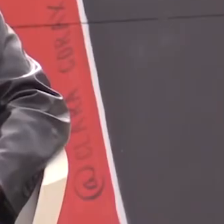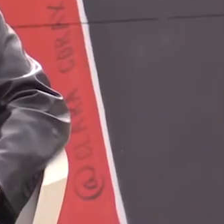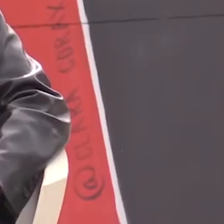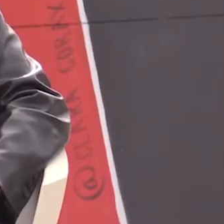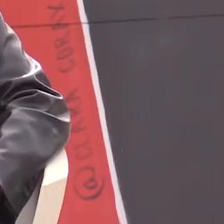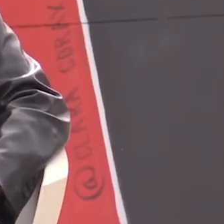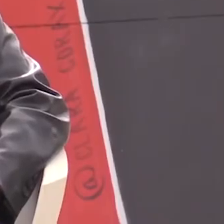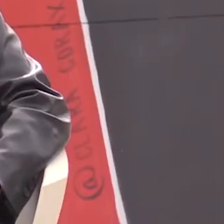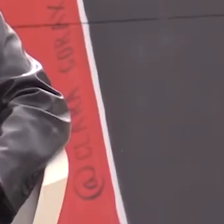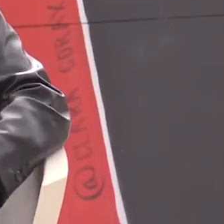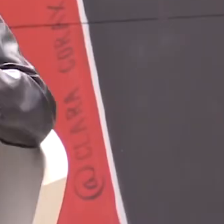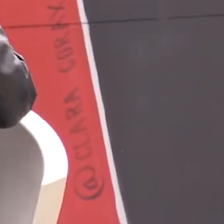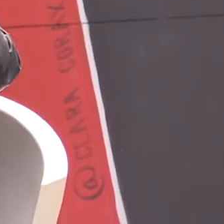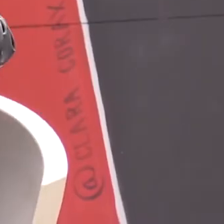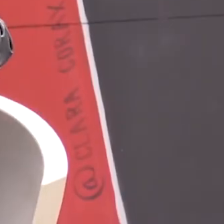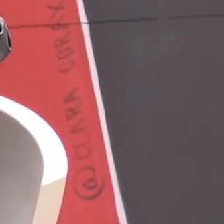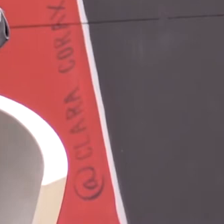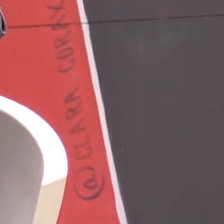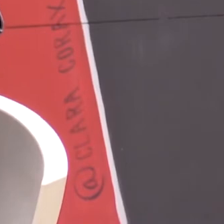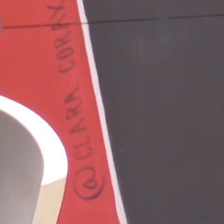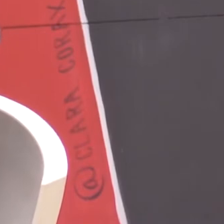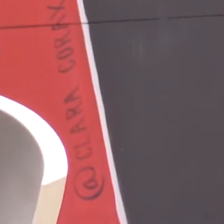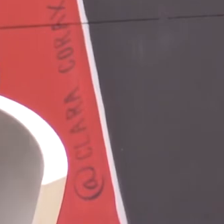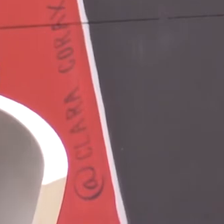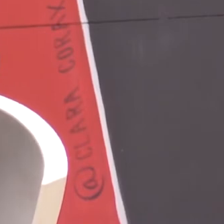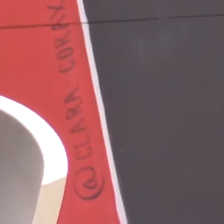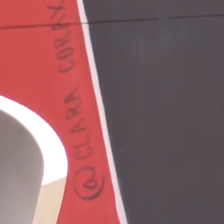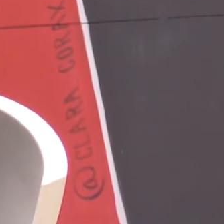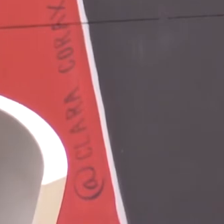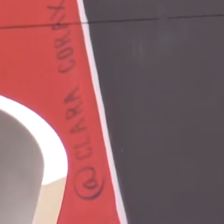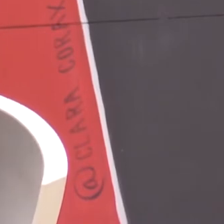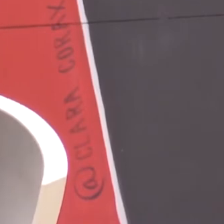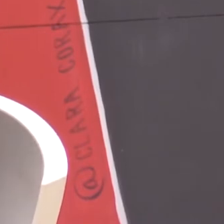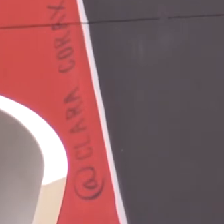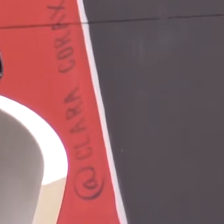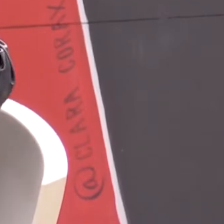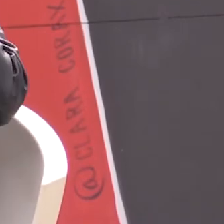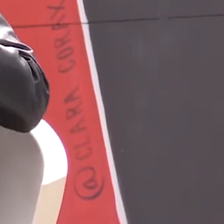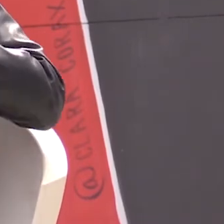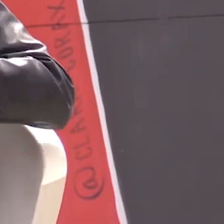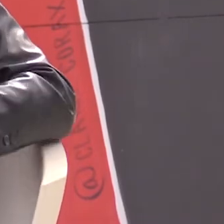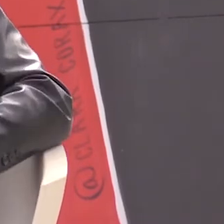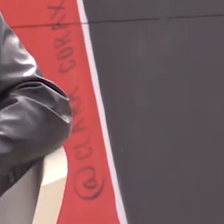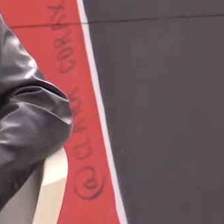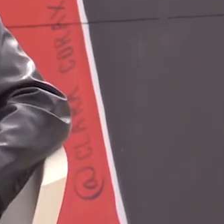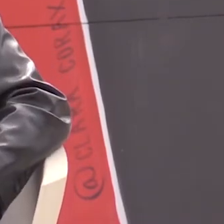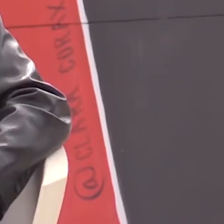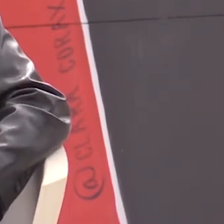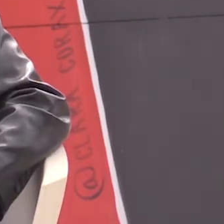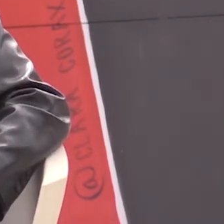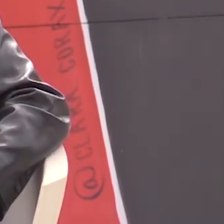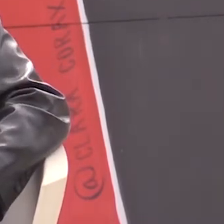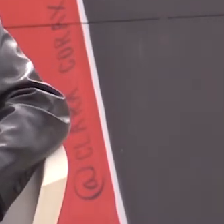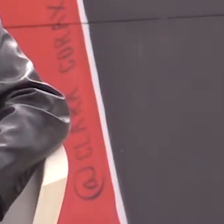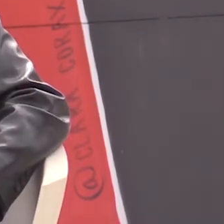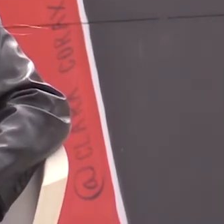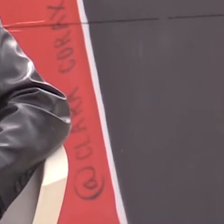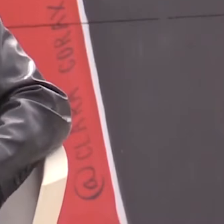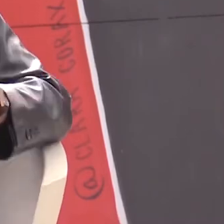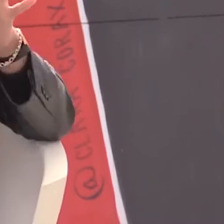mi elles són unes artistes i això és molt important perquè des de